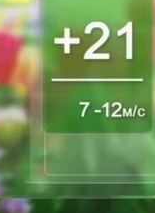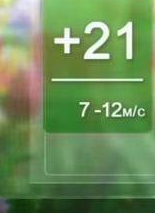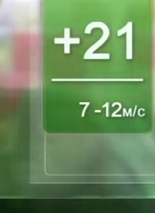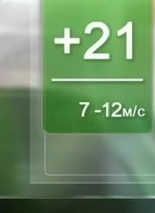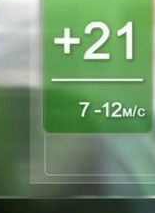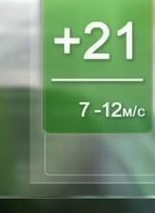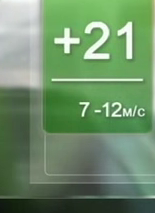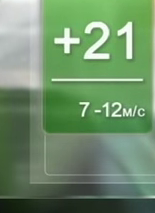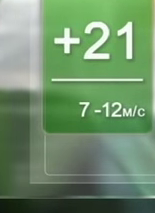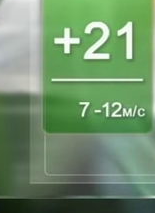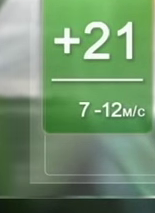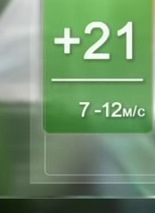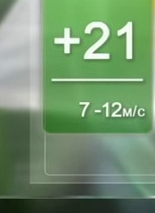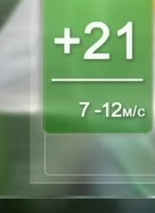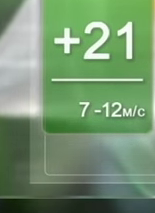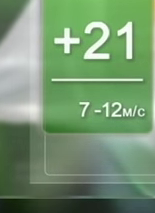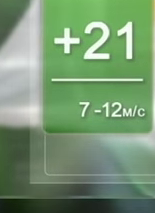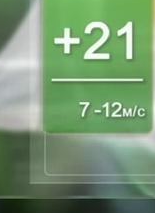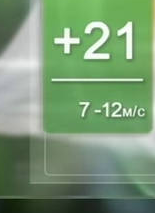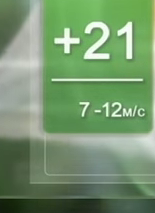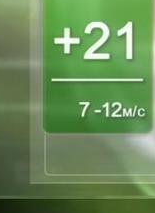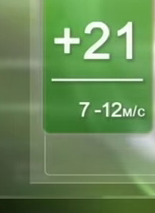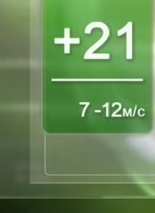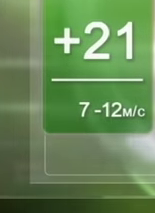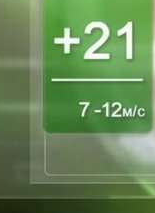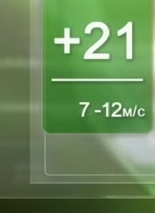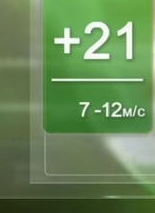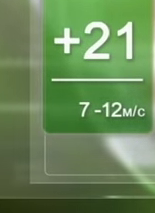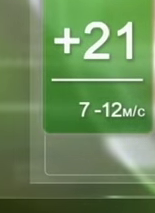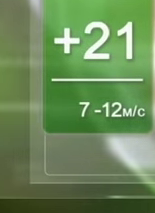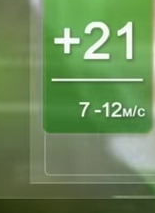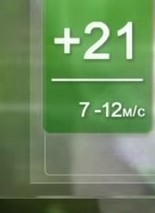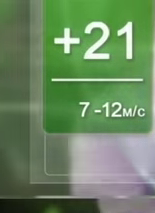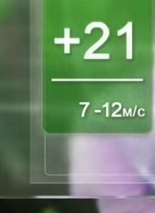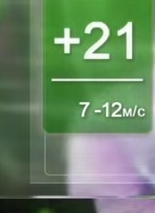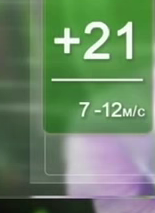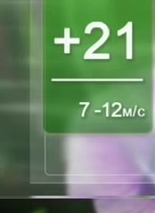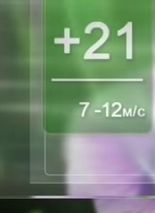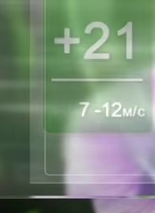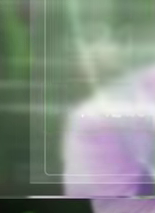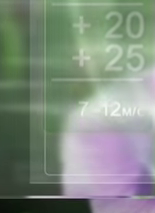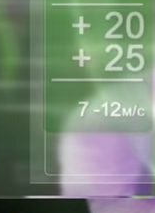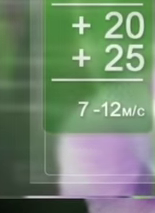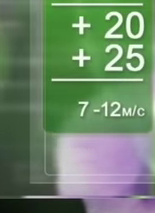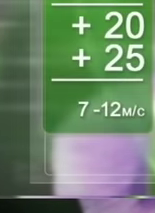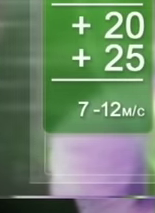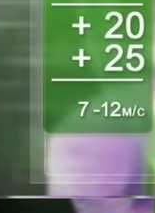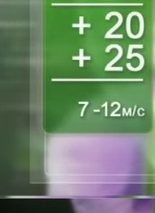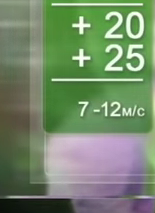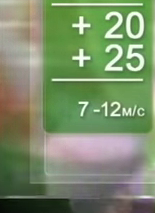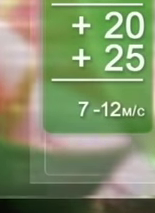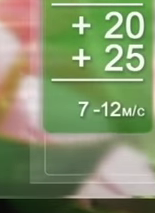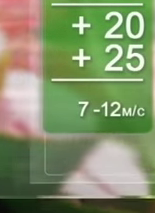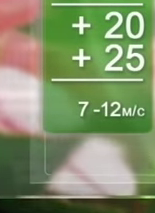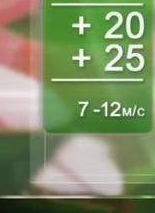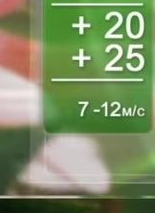повітря прогріється до 8-10 градусів. В день стовпчики термометрів покажуть плюс 21-23 градуси. У наступні